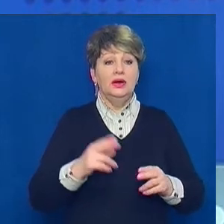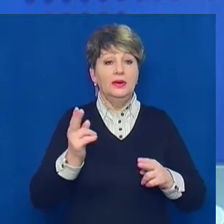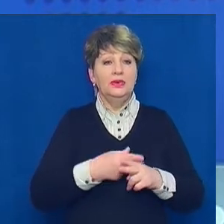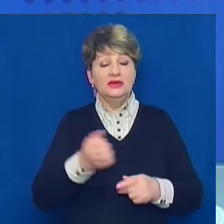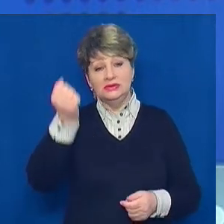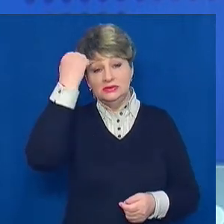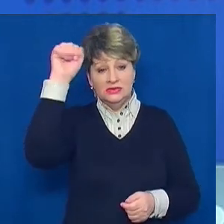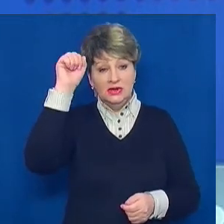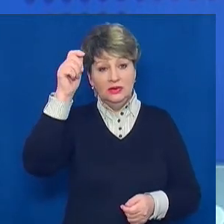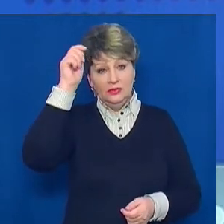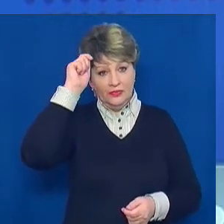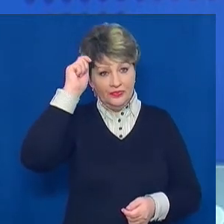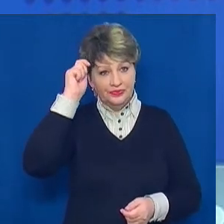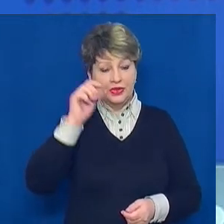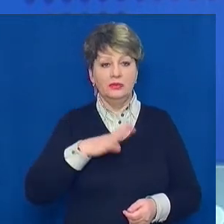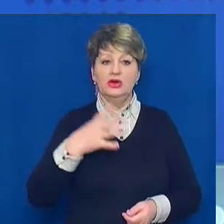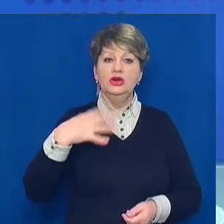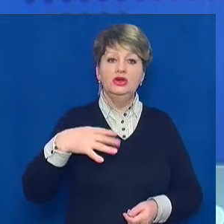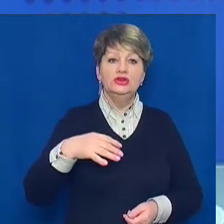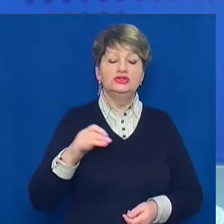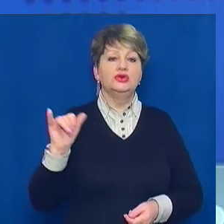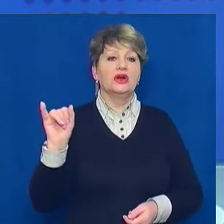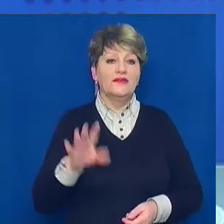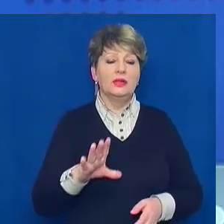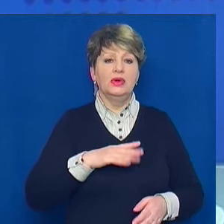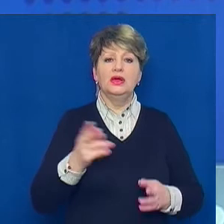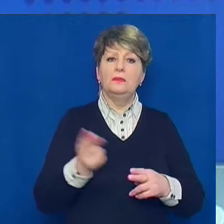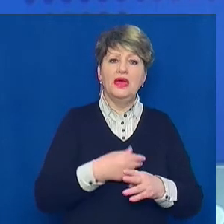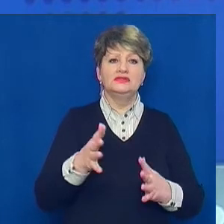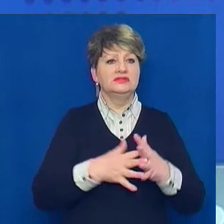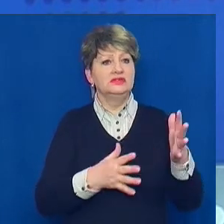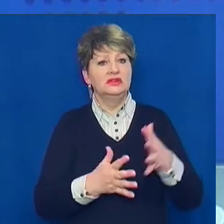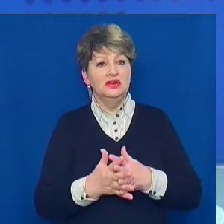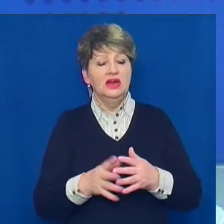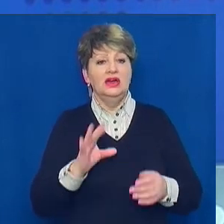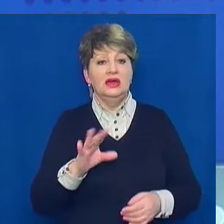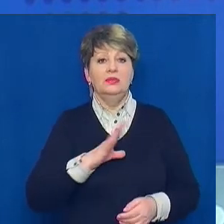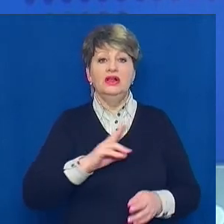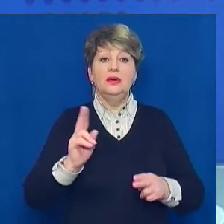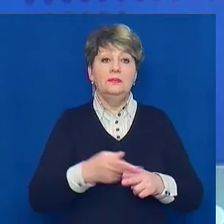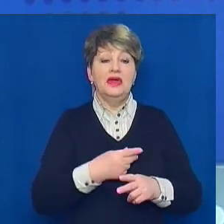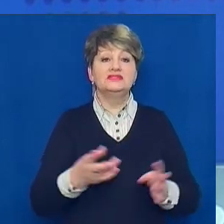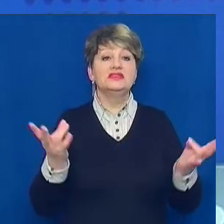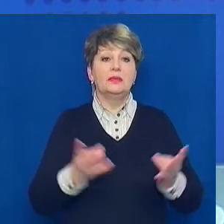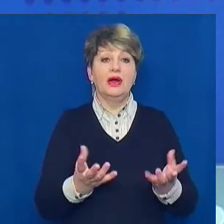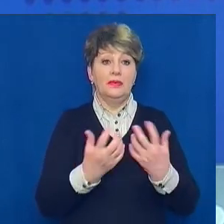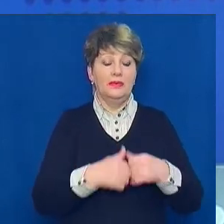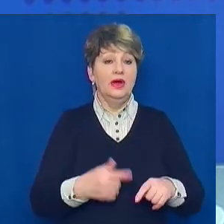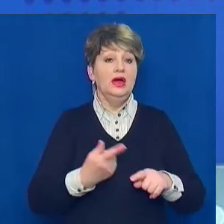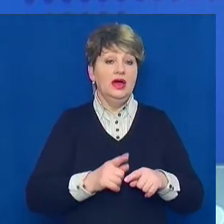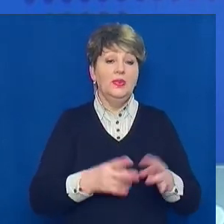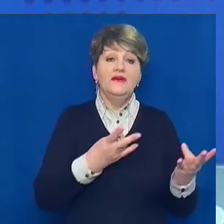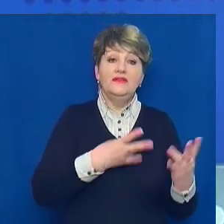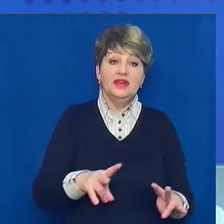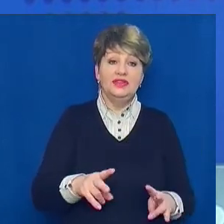узбіччі їхали 40 хвилин, були без рукавичок і не мали необхідного обладнання. Такі звинувачення шкодять репутації працівників